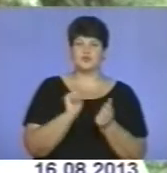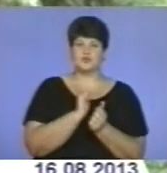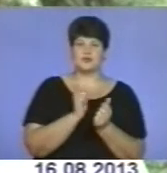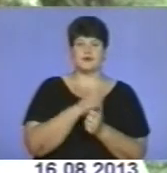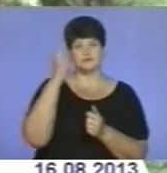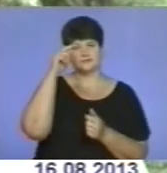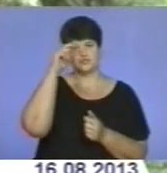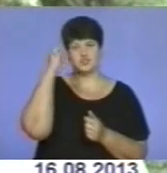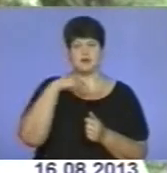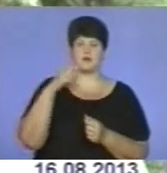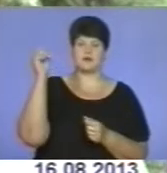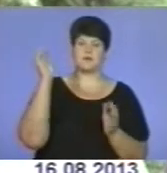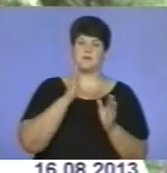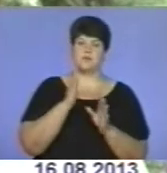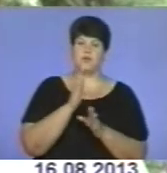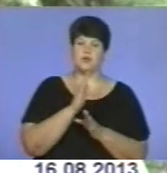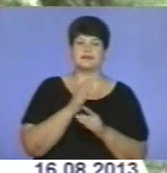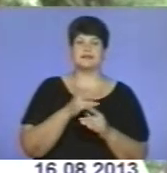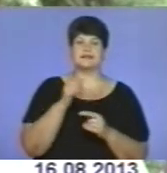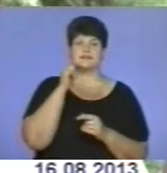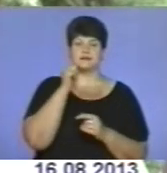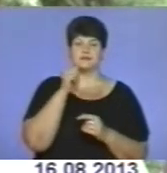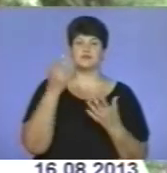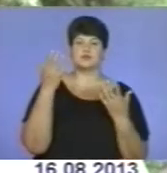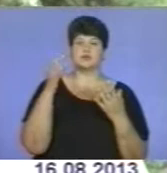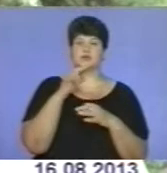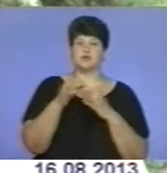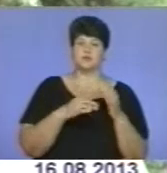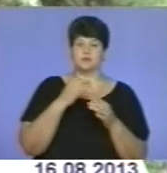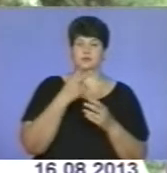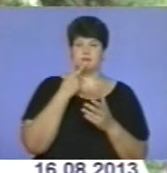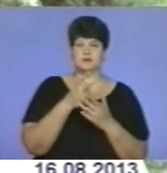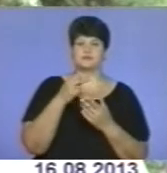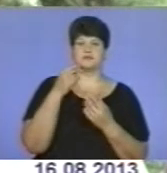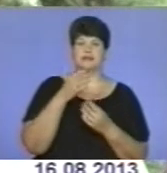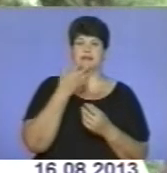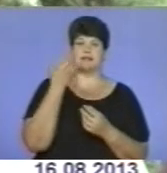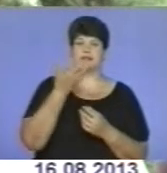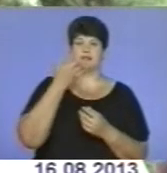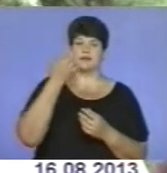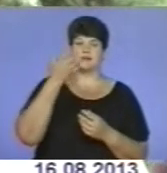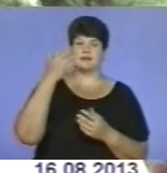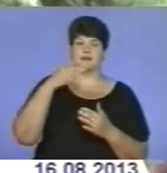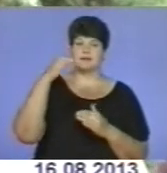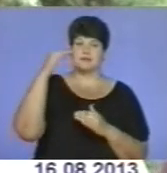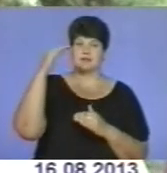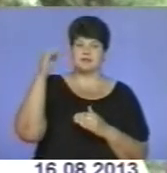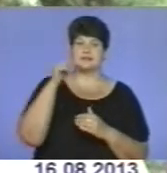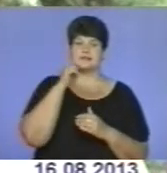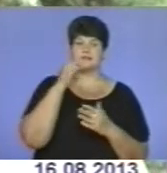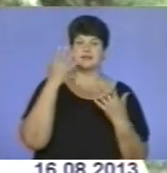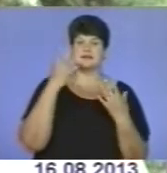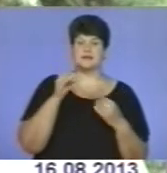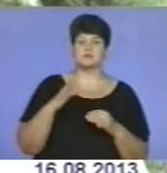спекотна погода. З завтрашньої доби ми спостерігатимемо поступове підвищення температурних показників. І вже на завтра, на день ми